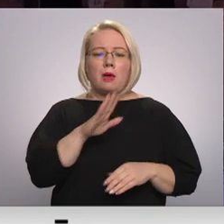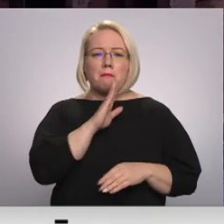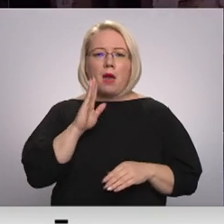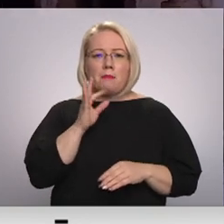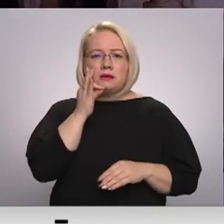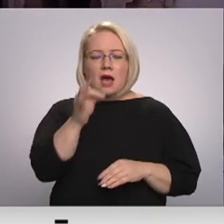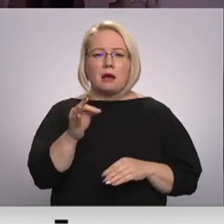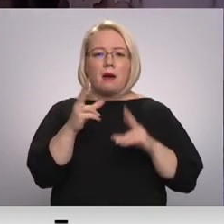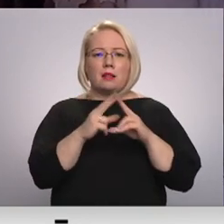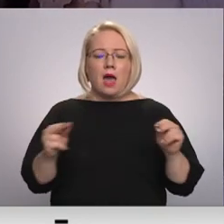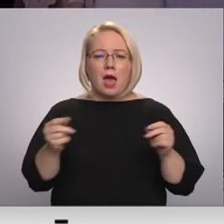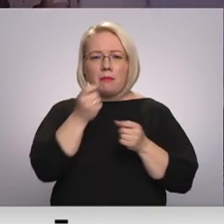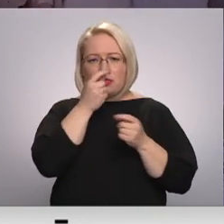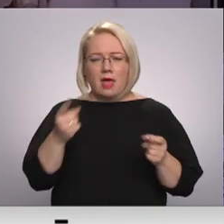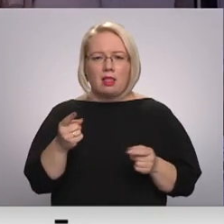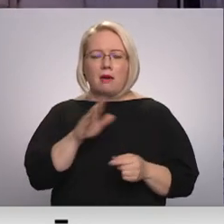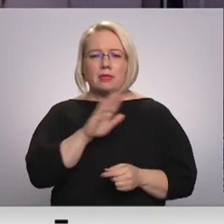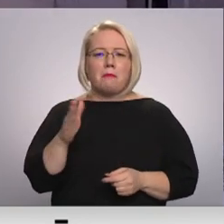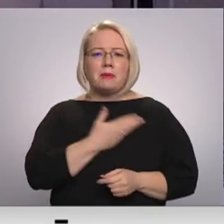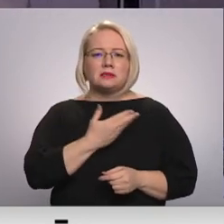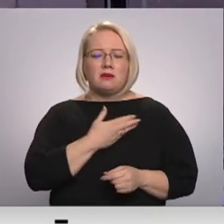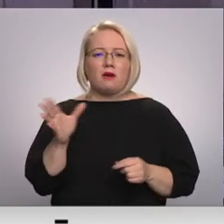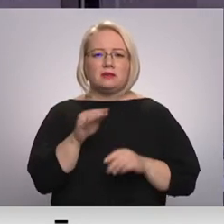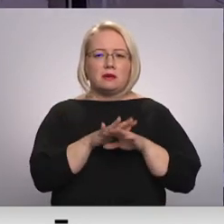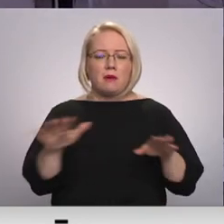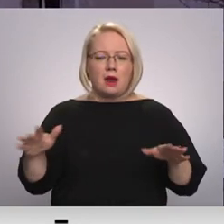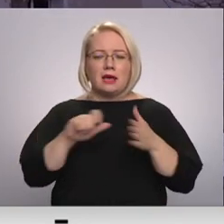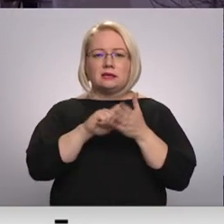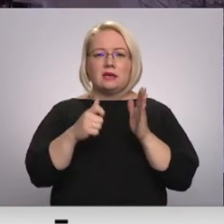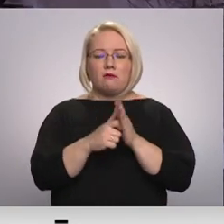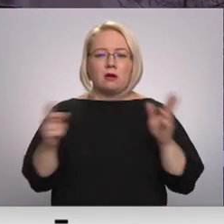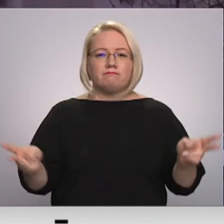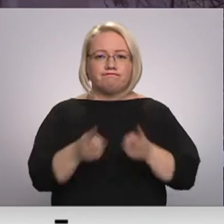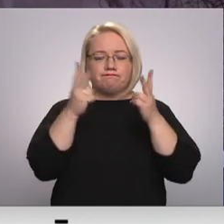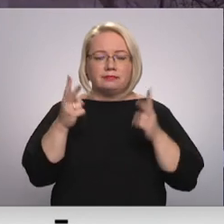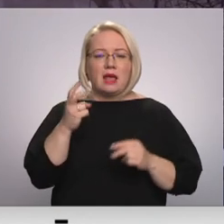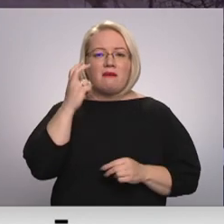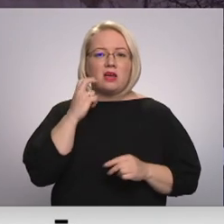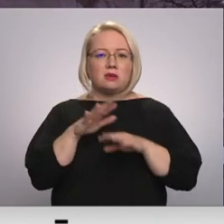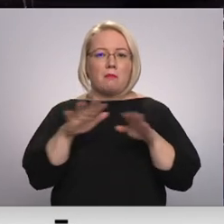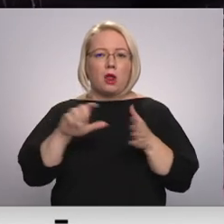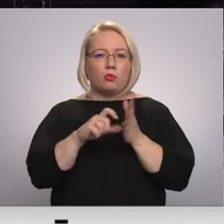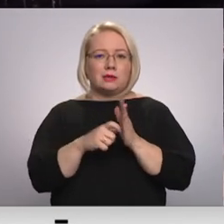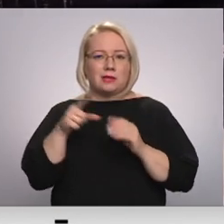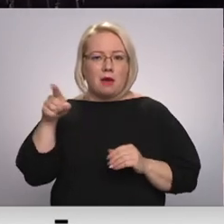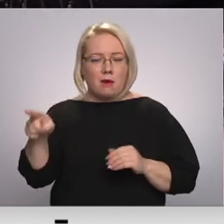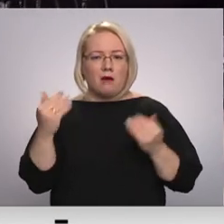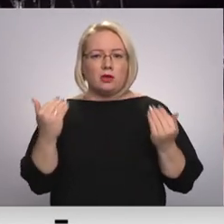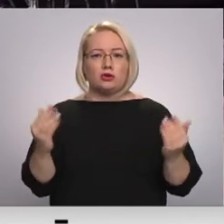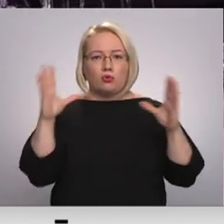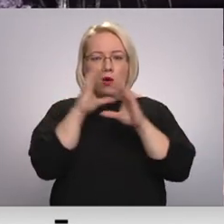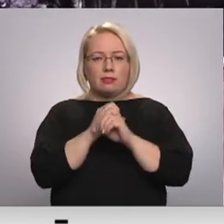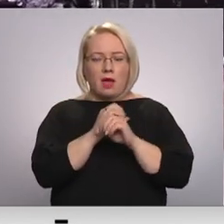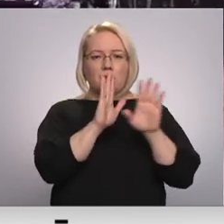laimi šo nelaimi nenācās piedzīvot visiem bērniem. Dzīvokli liesmas vispirms izplatījās vecāko bērnu istabā, kuri šonakt palika